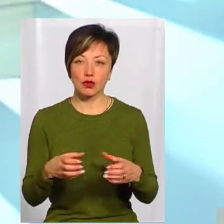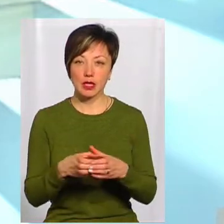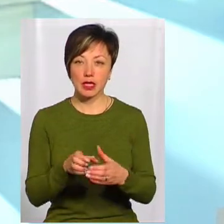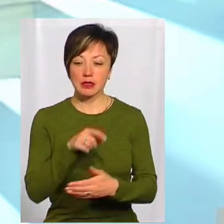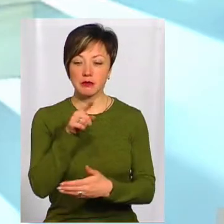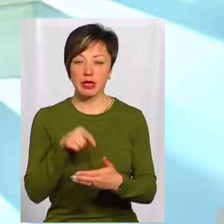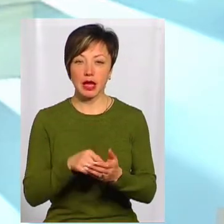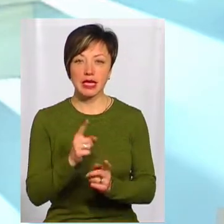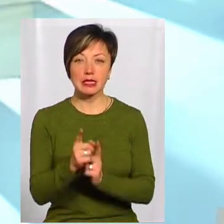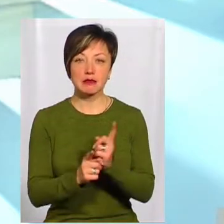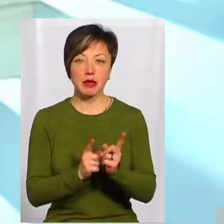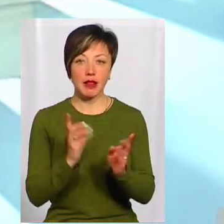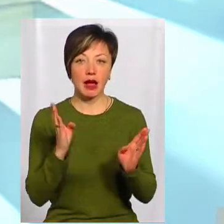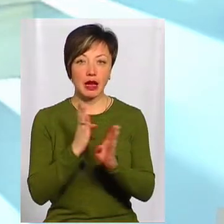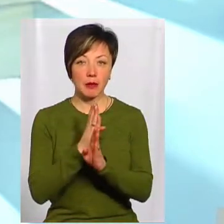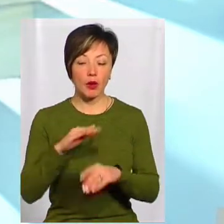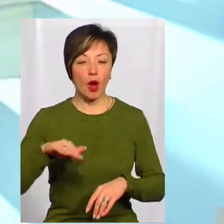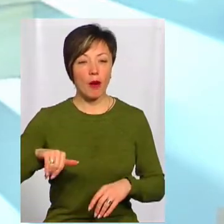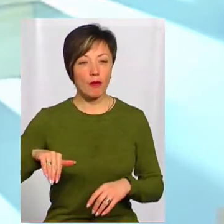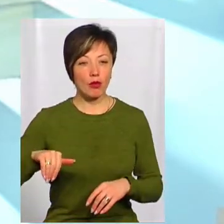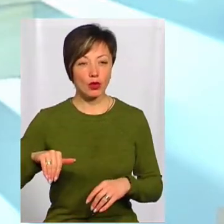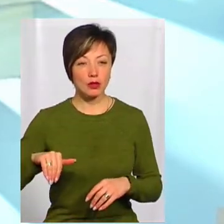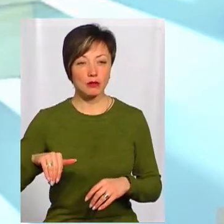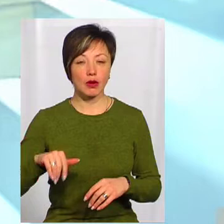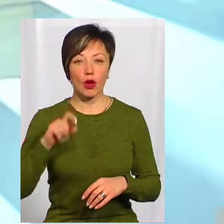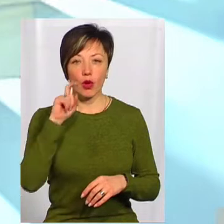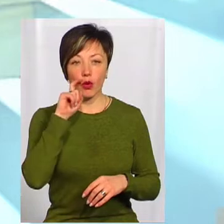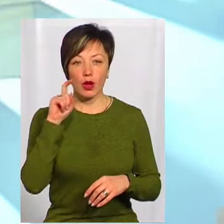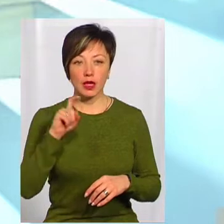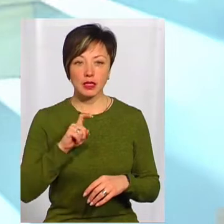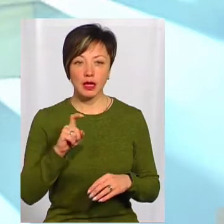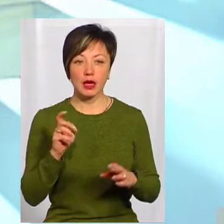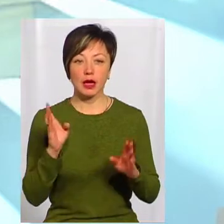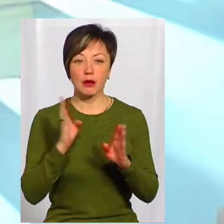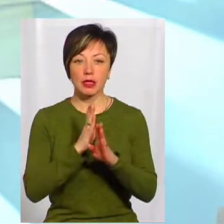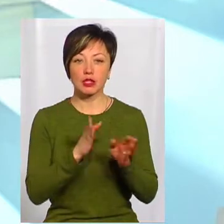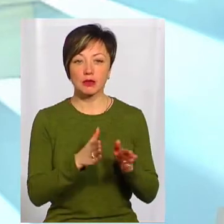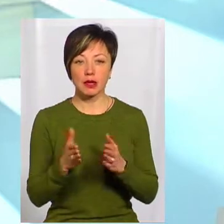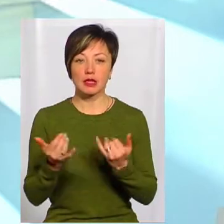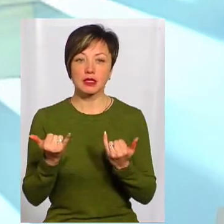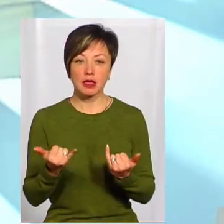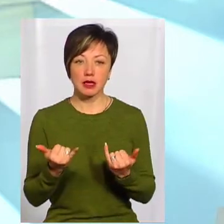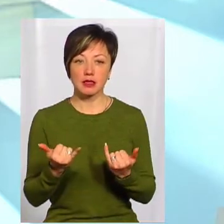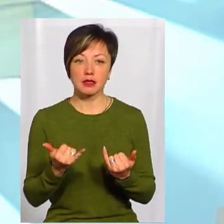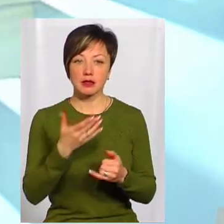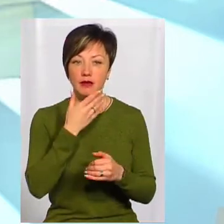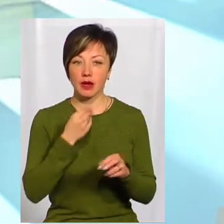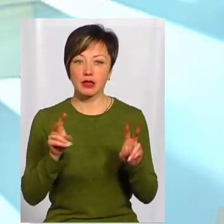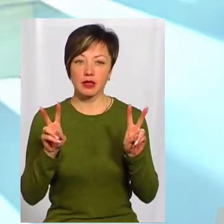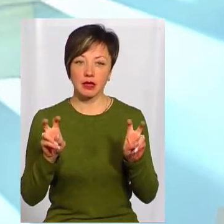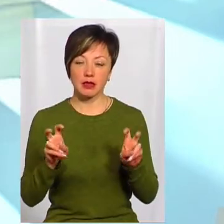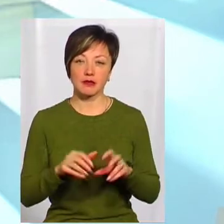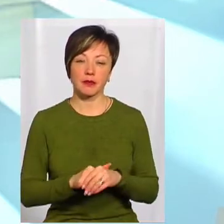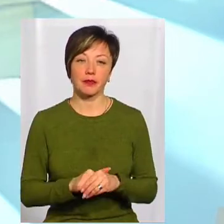з питань зміни клімату, а потім вона – Українська кліматична мережа. От зараз відстання назва – Українська